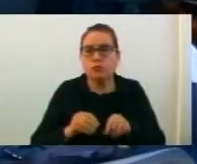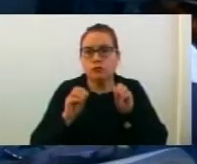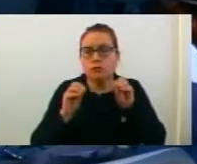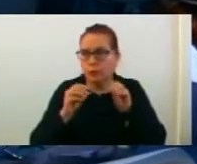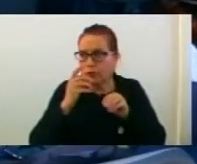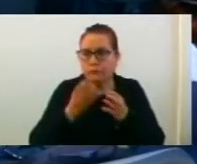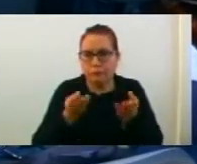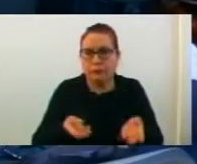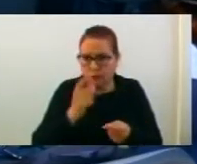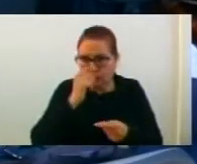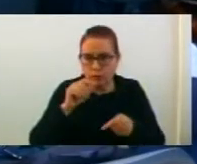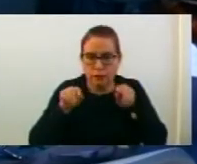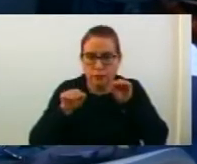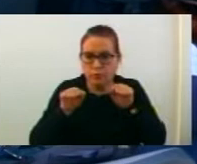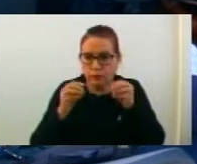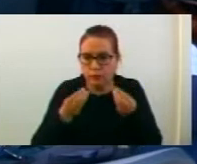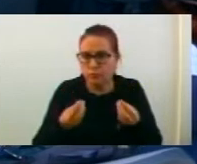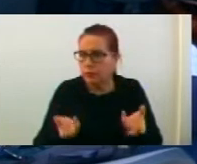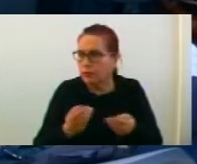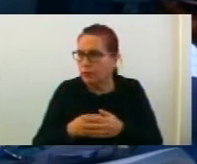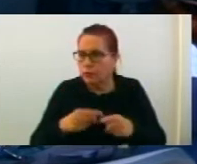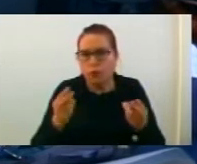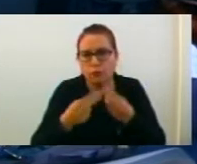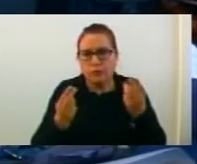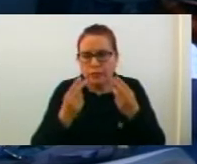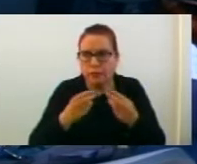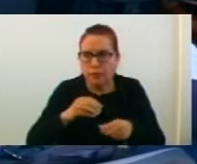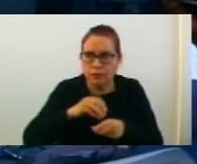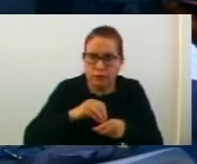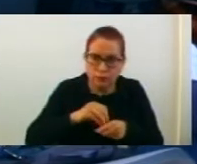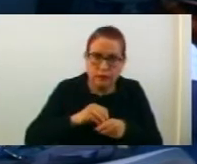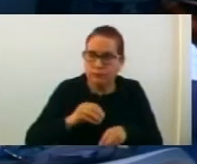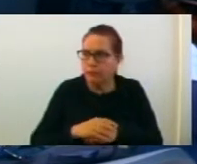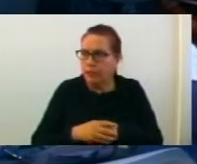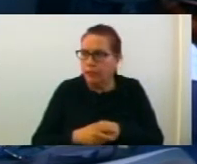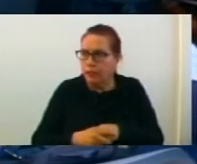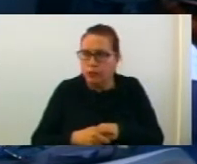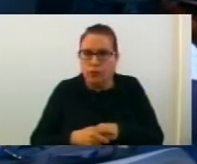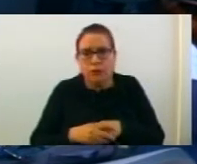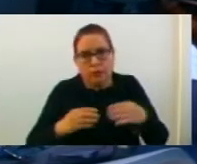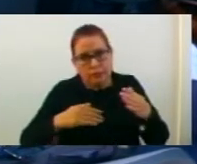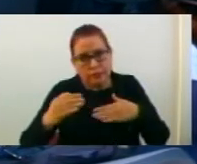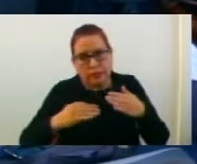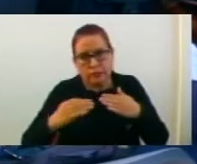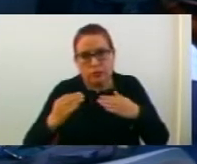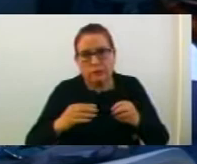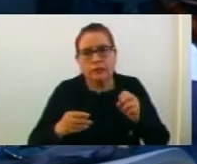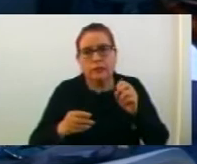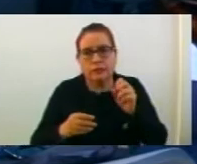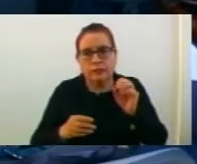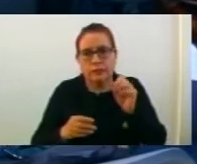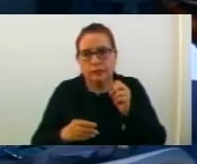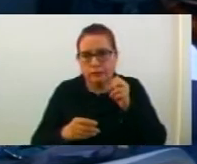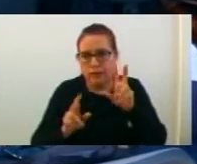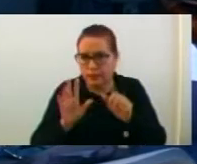Благодарам. Почтуани, Комисията за финанси и буджет и локален економски развој на седницата, што се одржа на 26.2